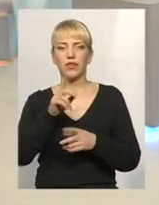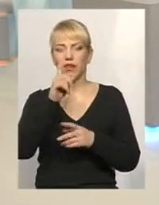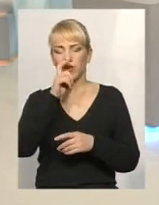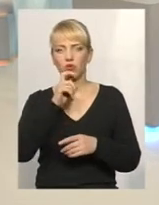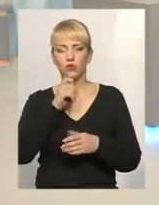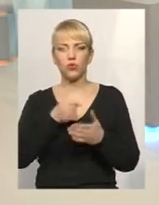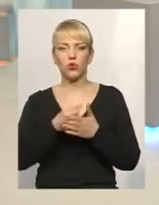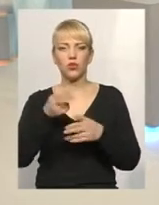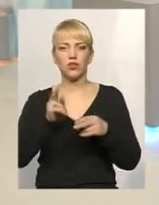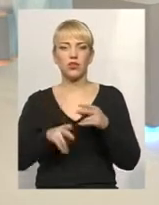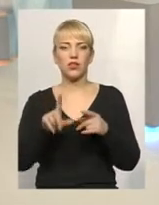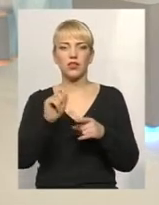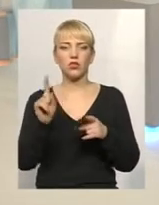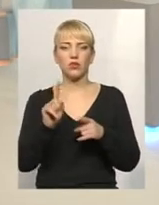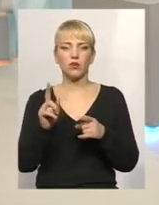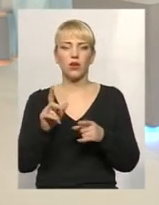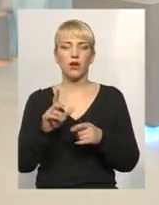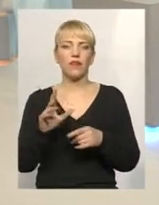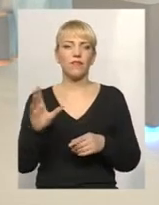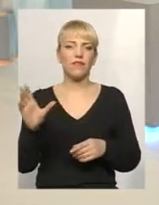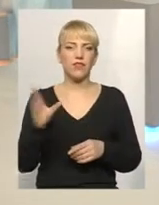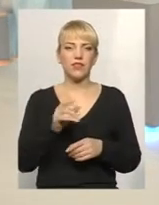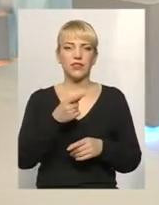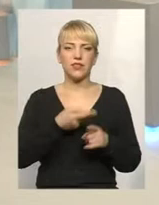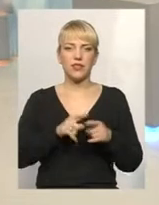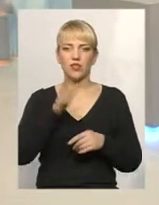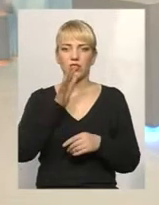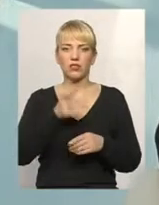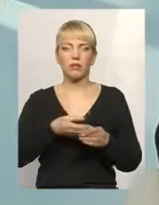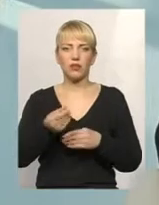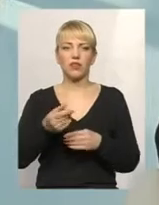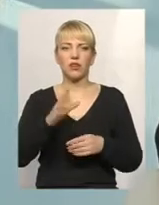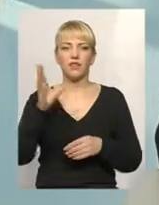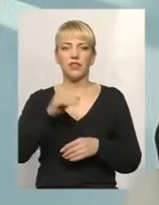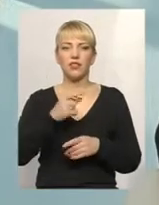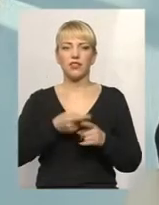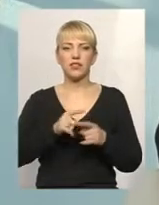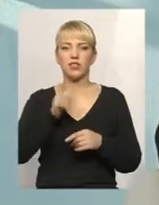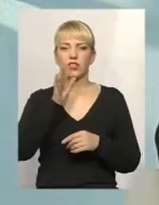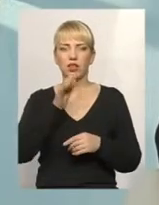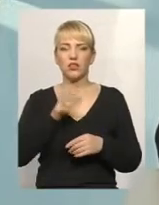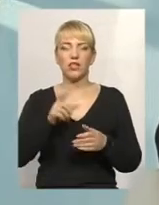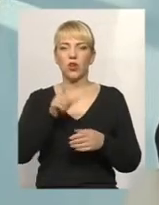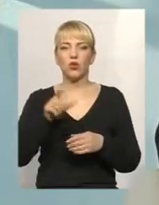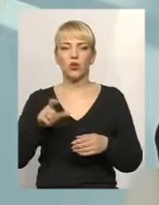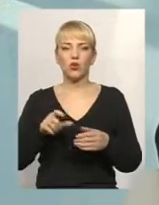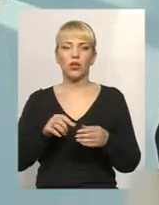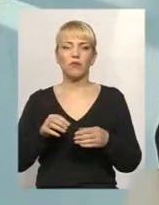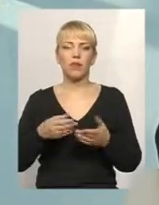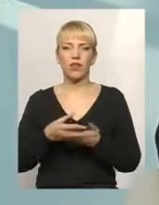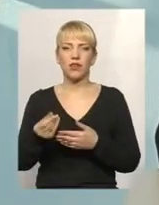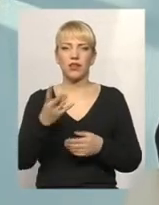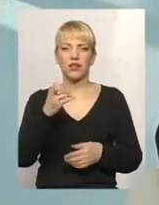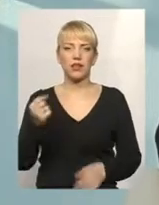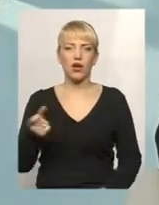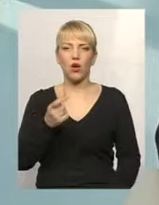кінця, за що вони платили весь цей час? Значить, весь цей час мешканці наших будинків платили за отримання. Ні в